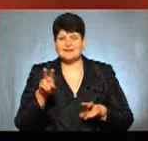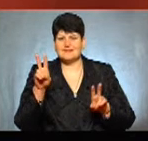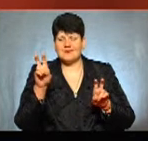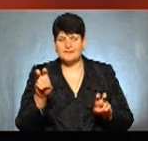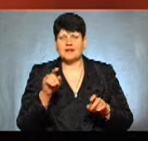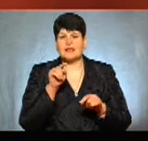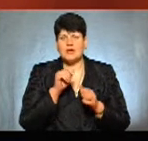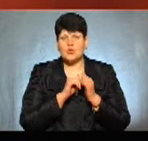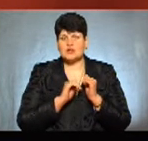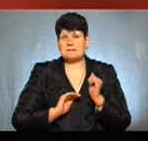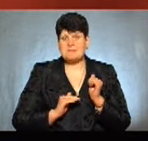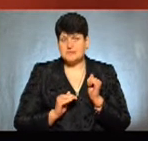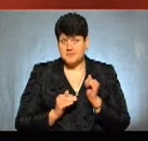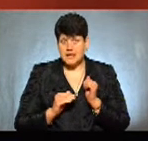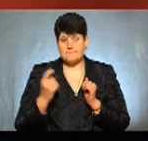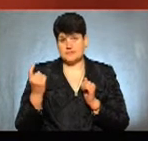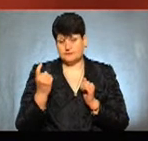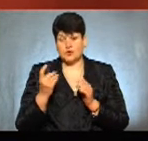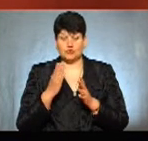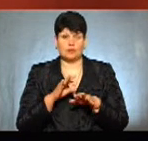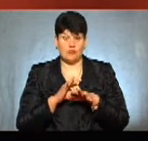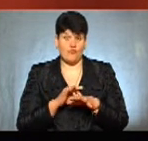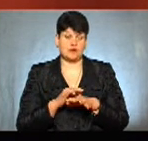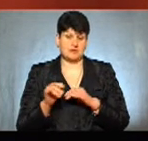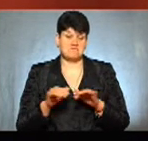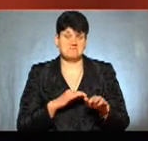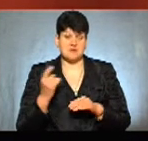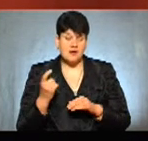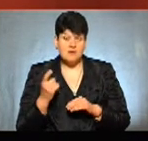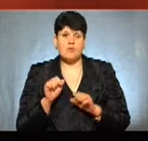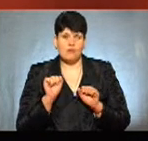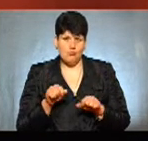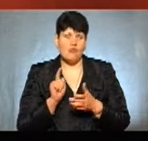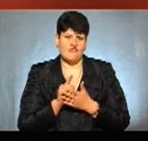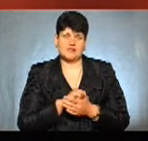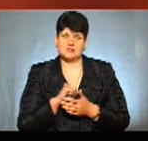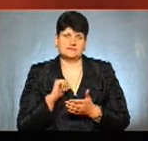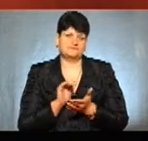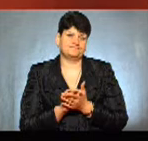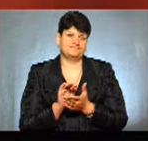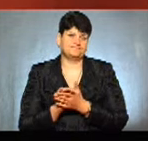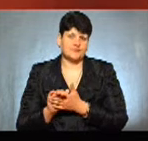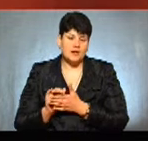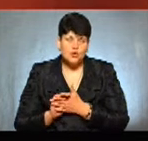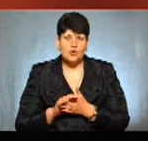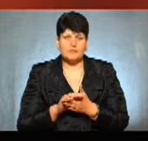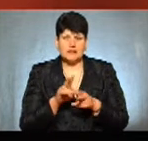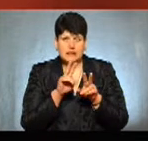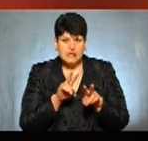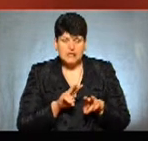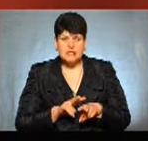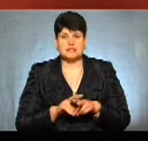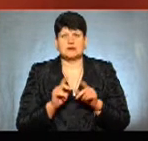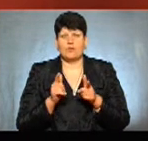суб'єкт господарювання, який на даний час веде підприємцьку діяльність, повинен з цим ознайомитися. Тому що і продовження сервітутів, і